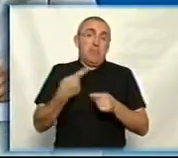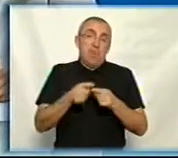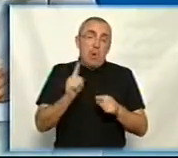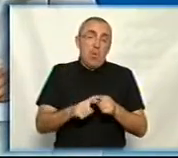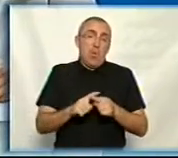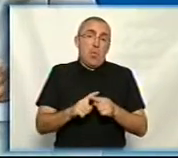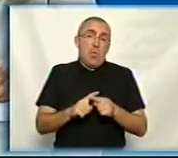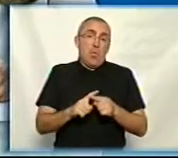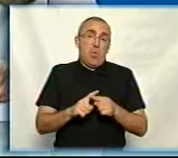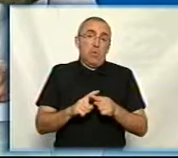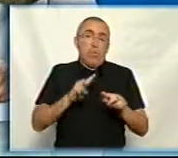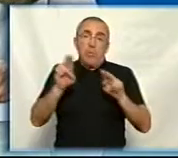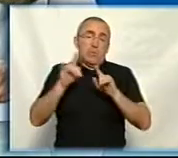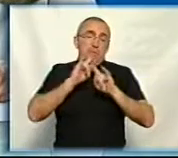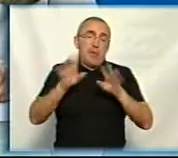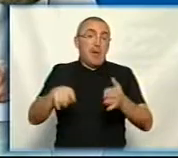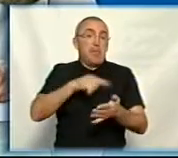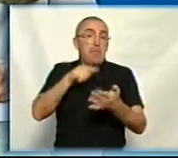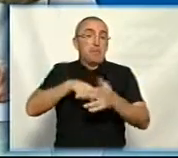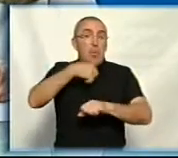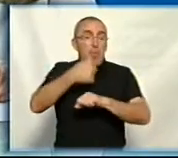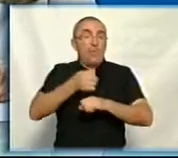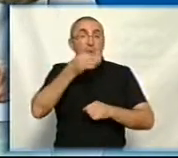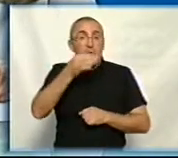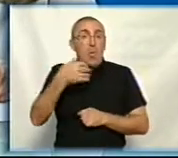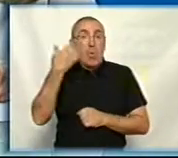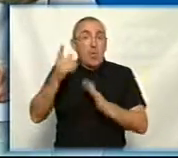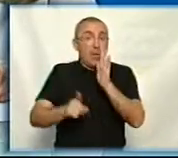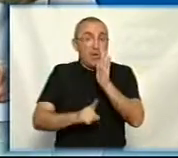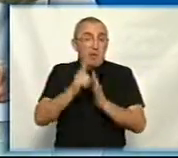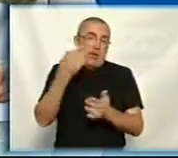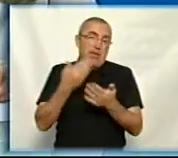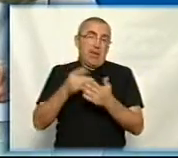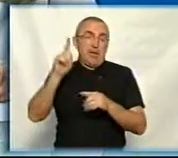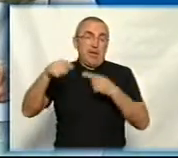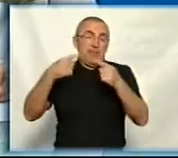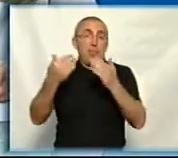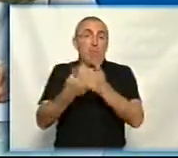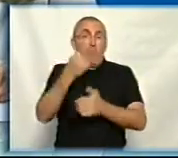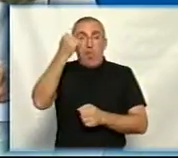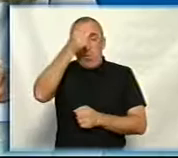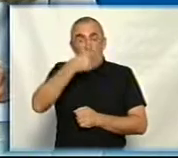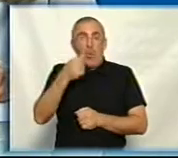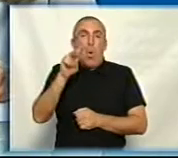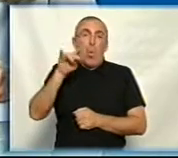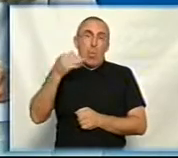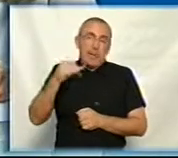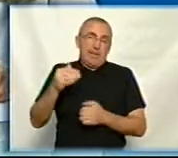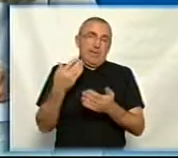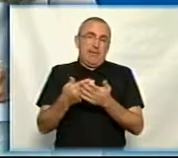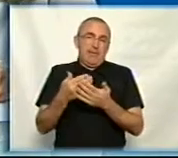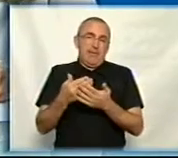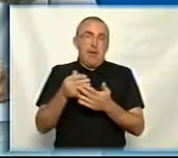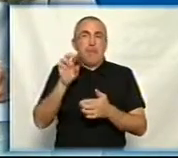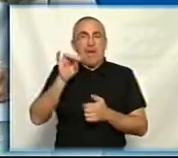обрізки не буде. Як міський голова сказав, тобто, коли вона почнеться десь там з Нового року, скажімо так, ну, на лютий припадає часто,